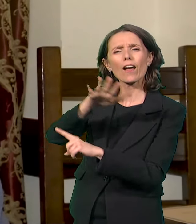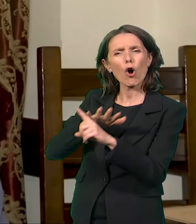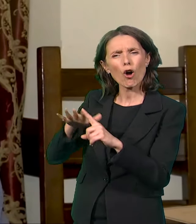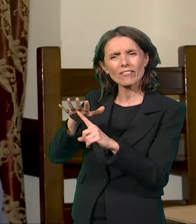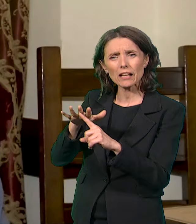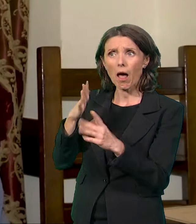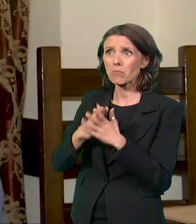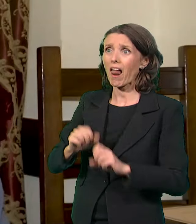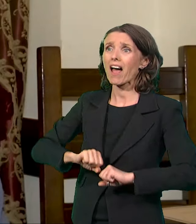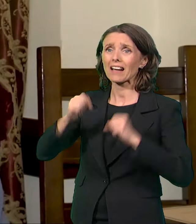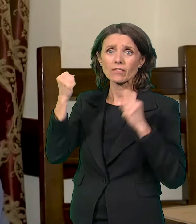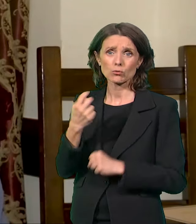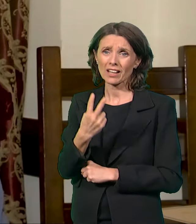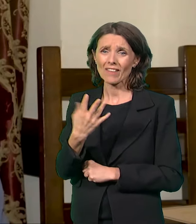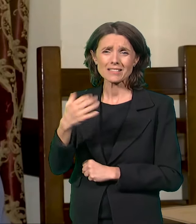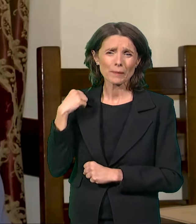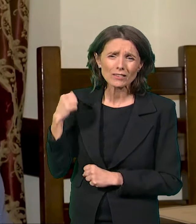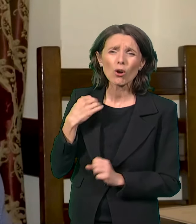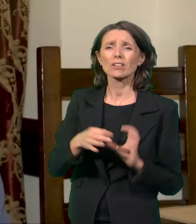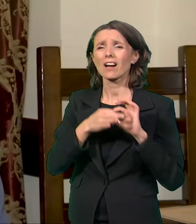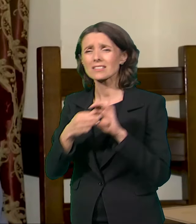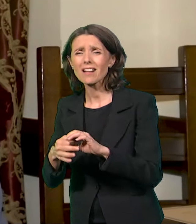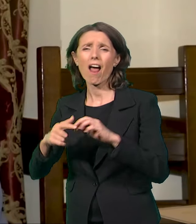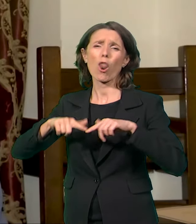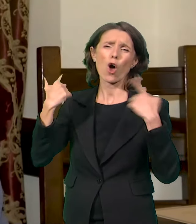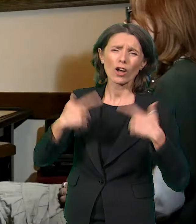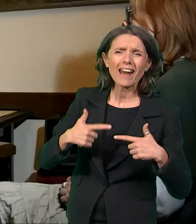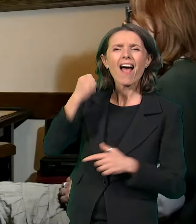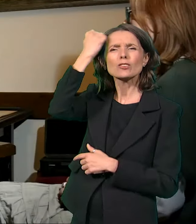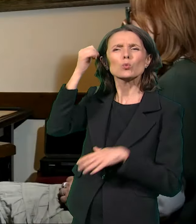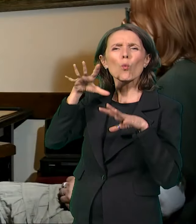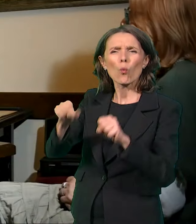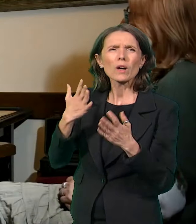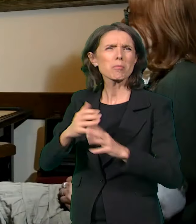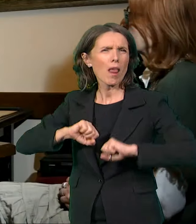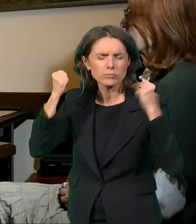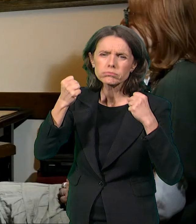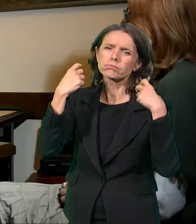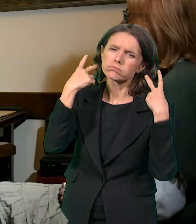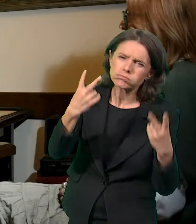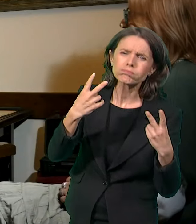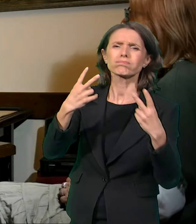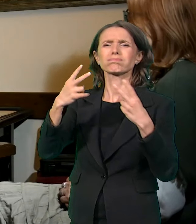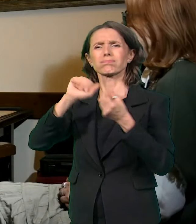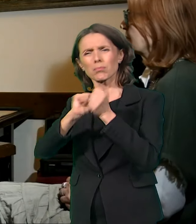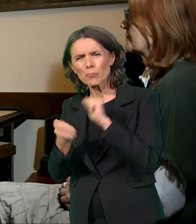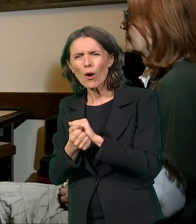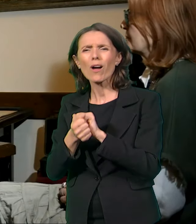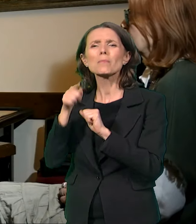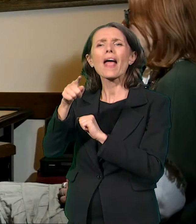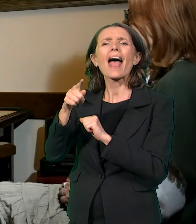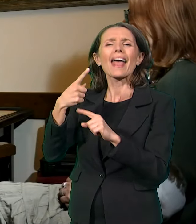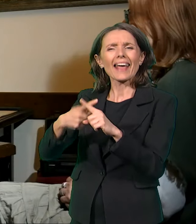godina i stalni ratovi, stalno bune protiv turaka. Hercegovina je bila siromašna, brdovita